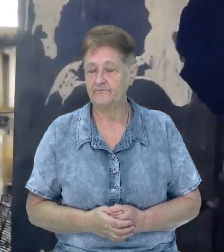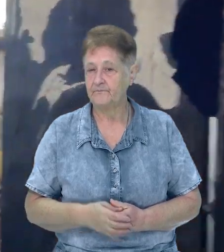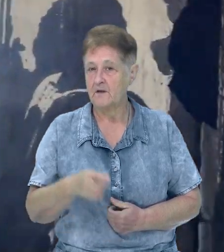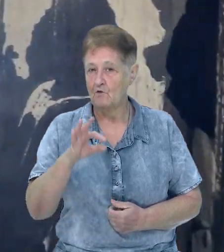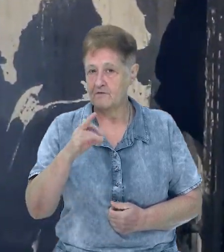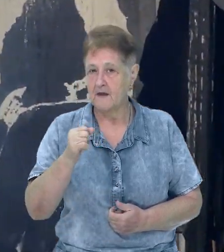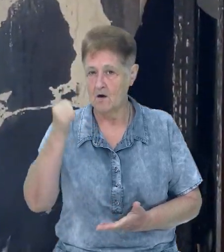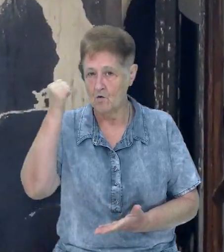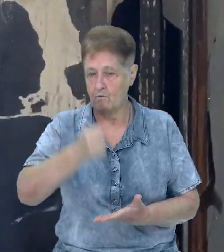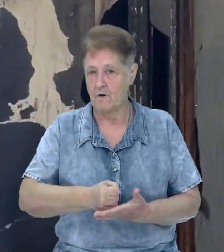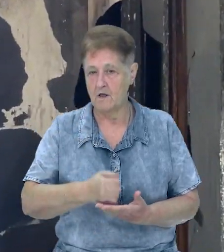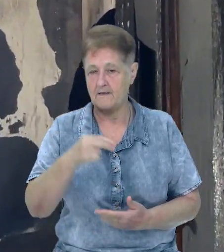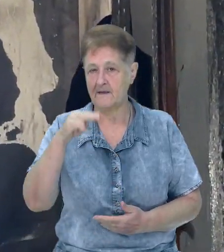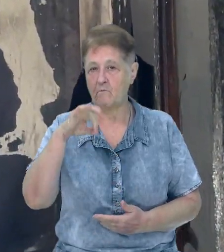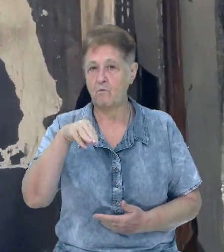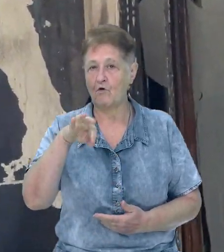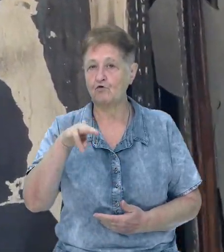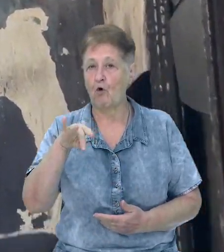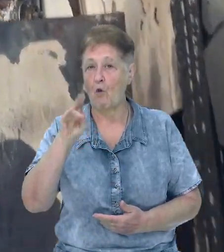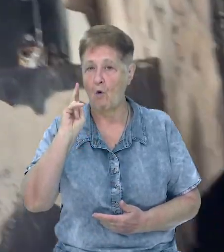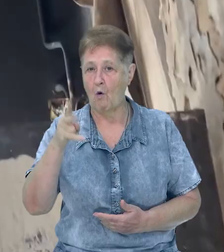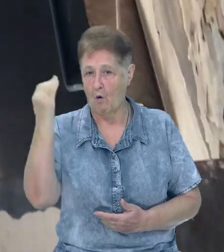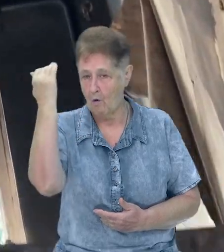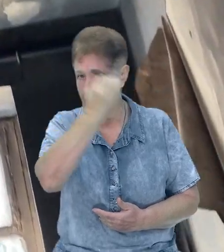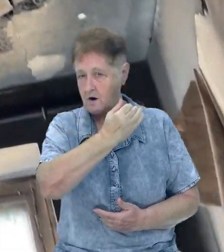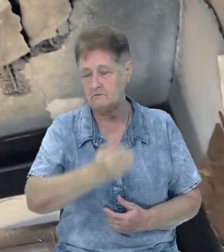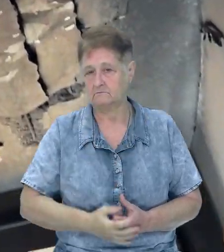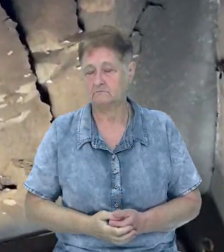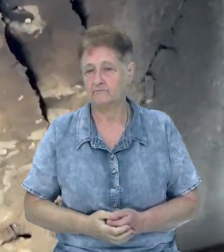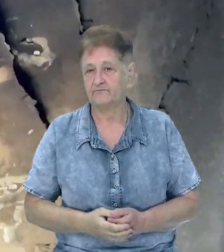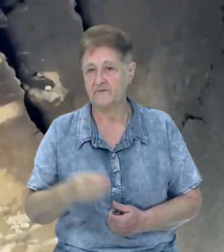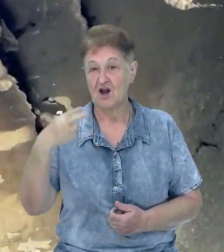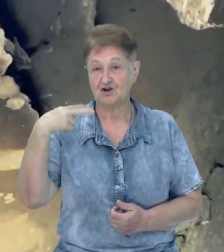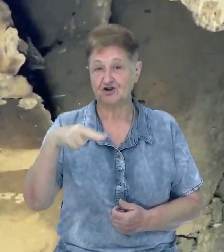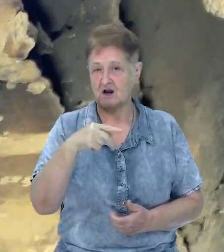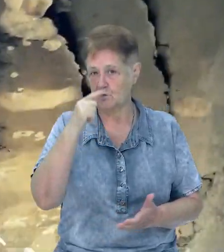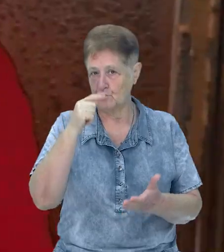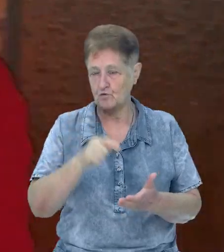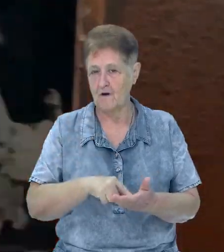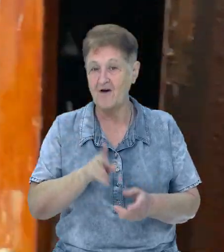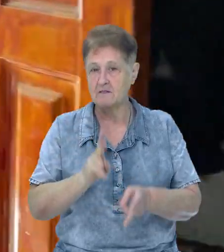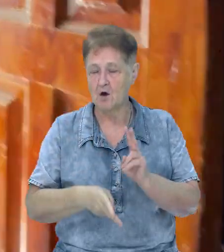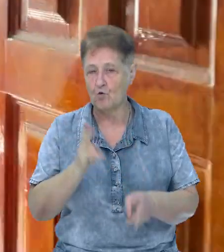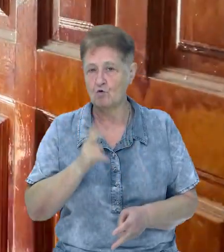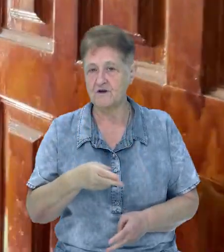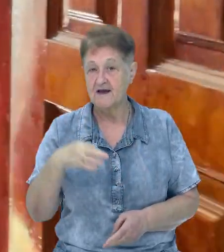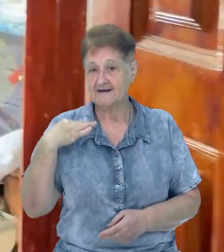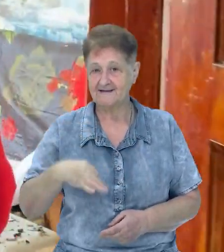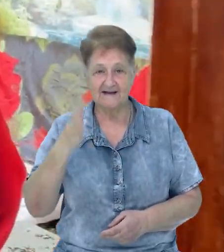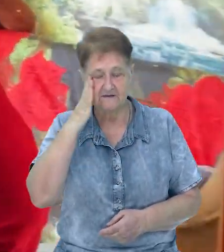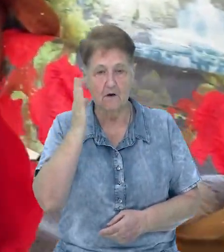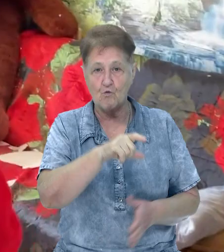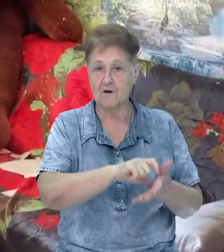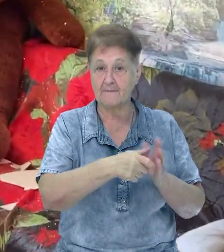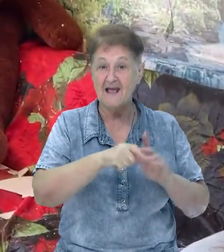упала на потолок. А вон там лежами. Шахет поцілив у кухню. Син Надії спав у